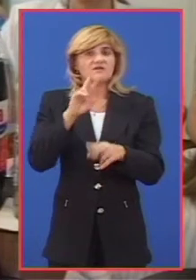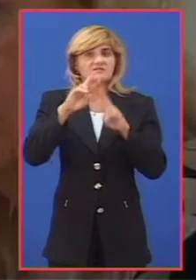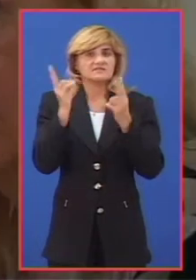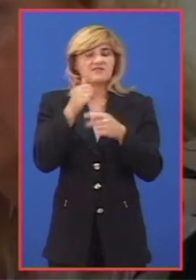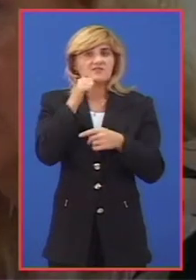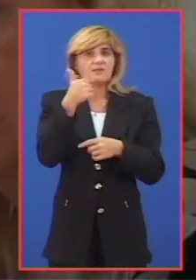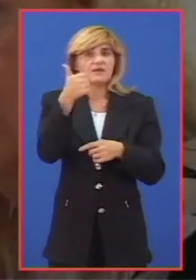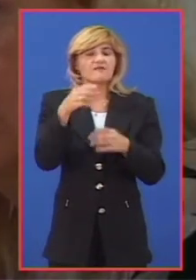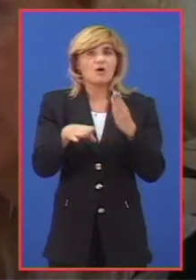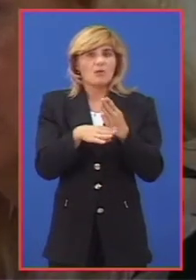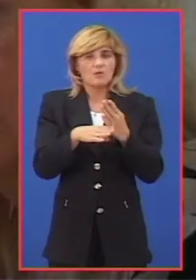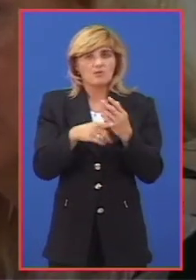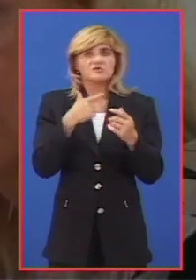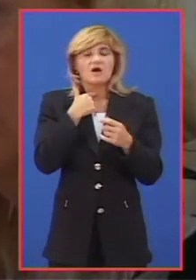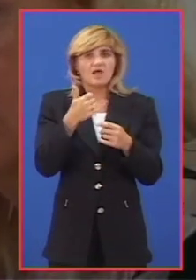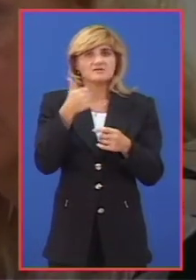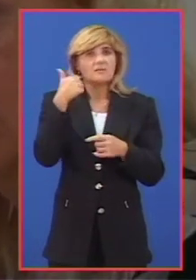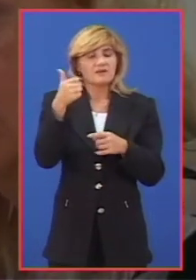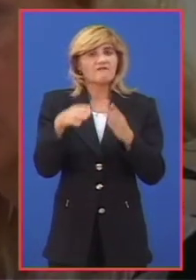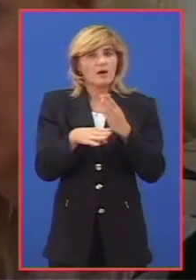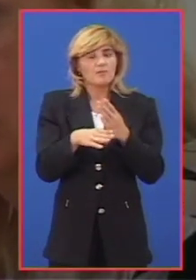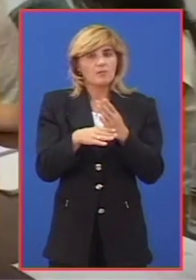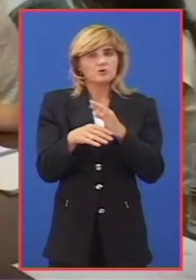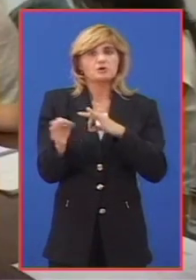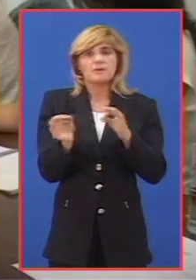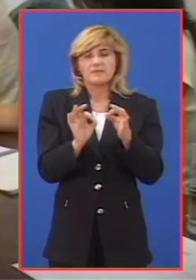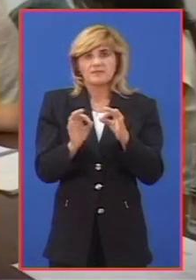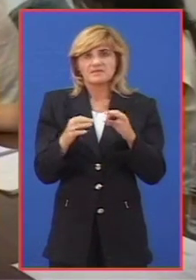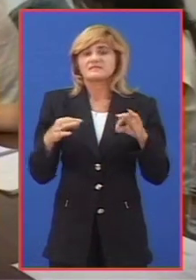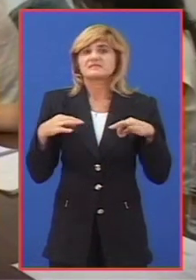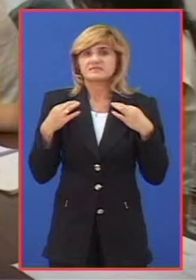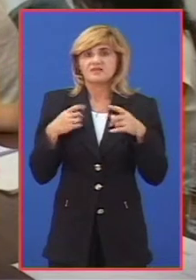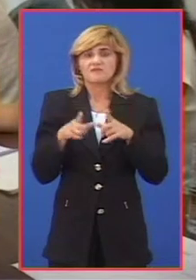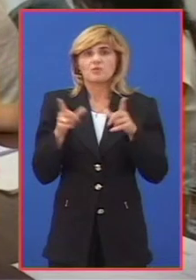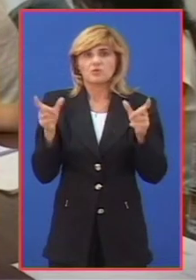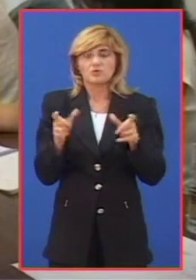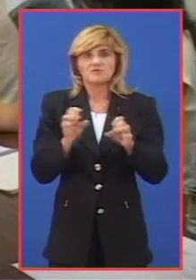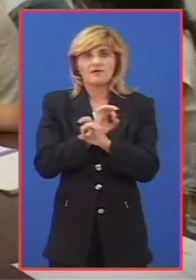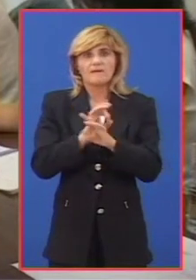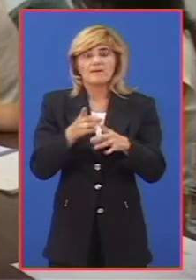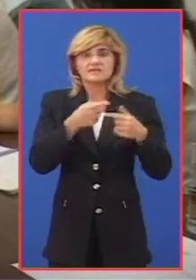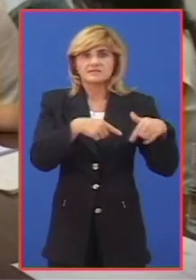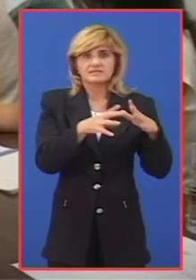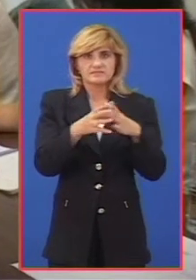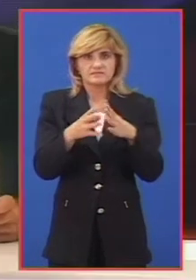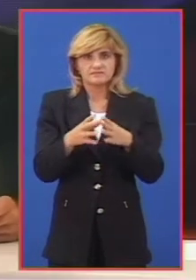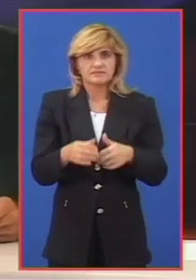dana prve pomoći glasi prva pomoć, bezbednost, zdravlje u društvu, bez diskriminacije.